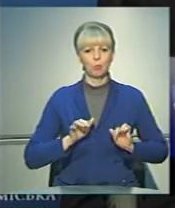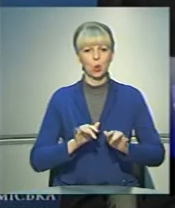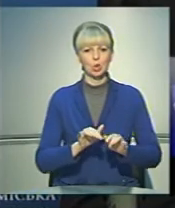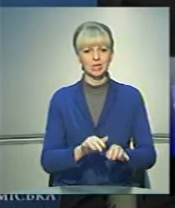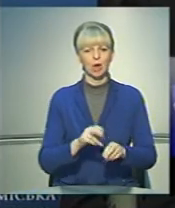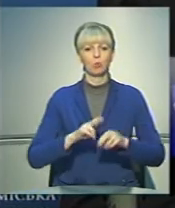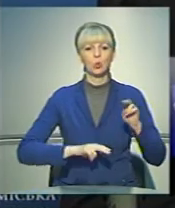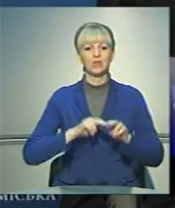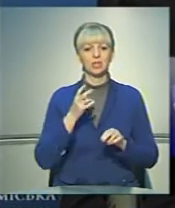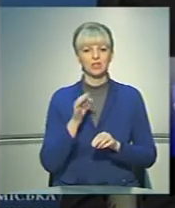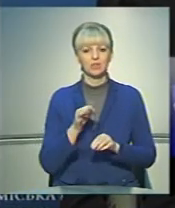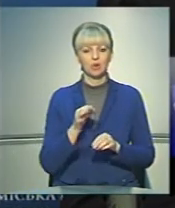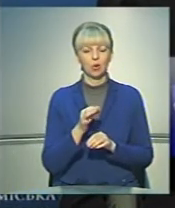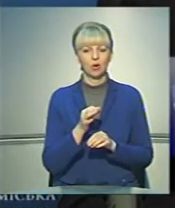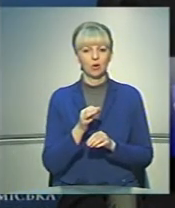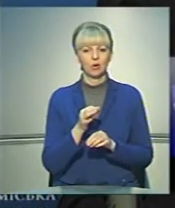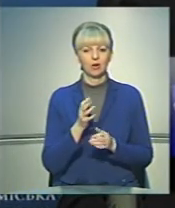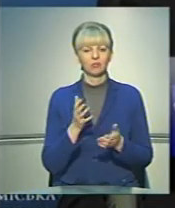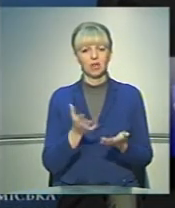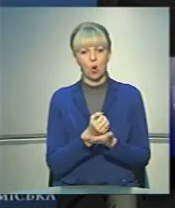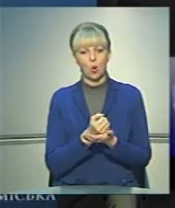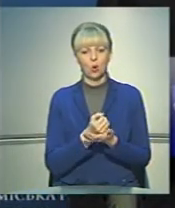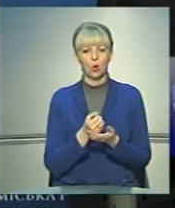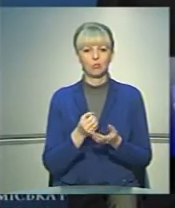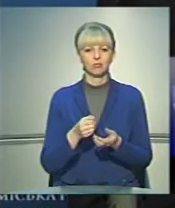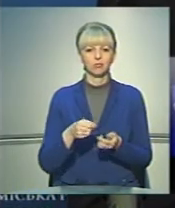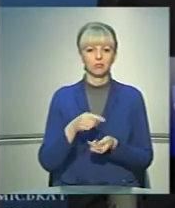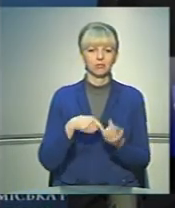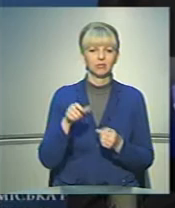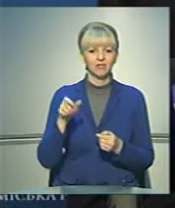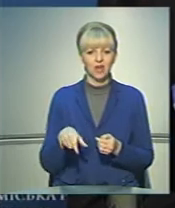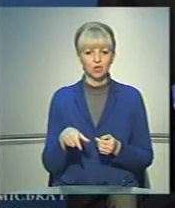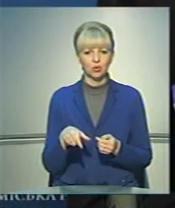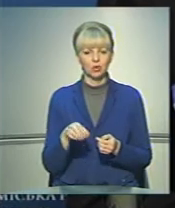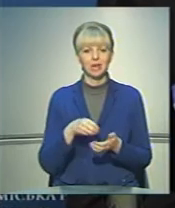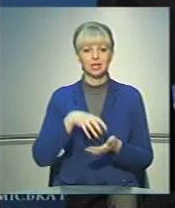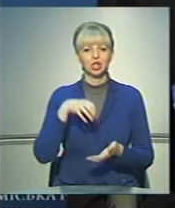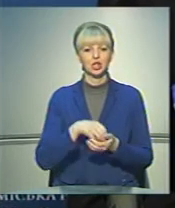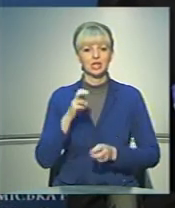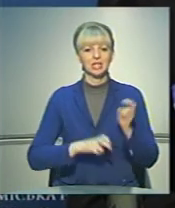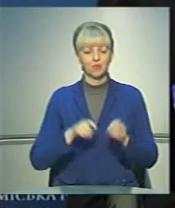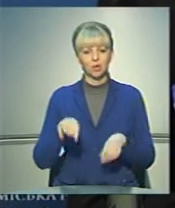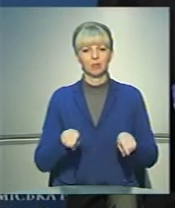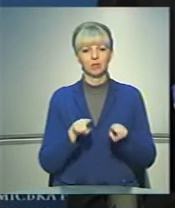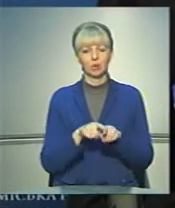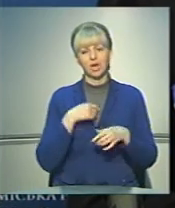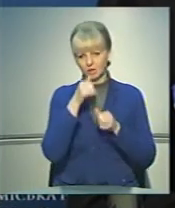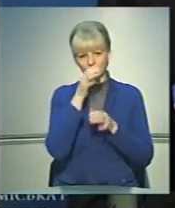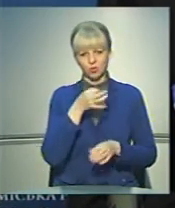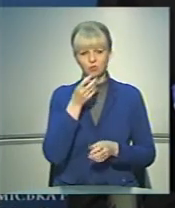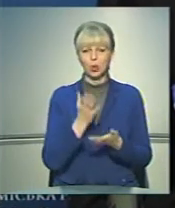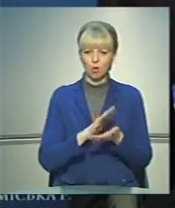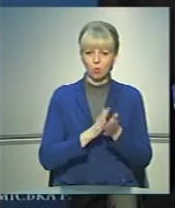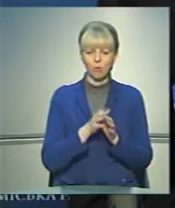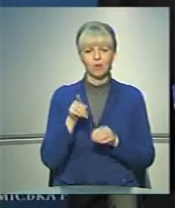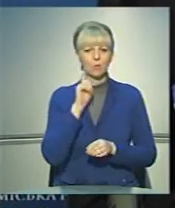будівництва, чи знаходження інвестора на дріжджзаводі. Там також, я не можу сказати, що є